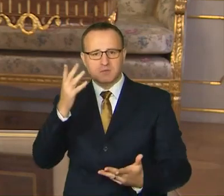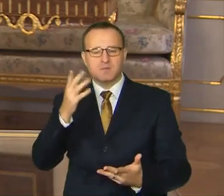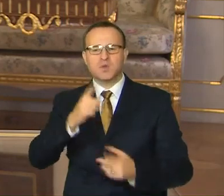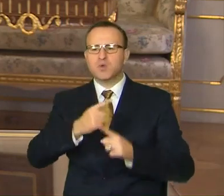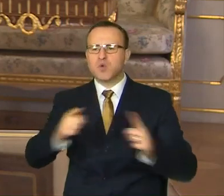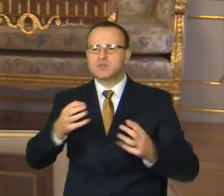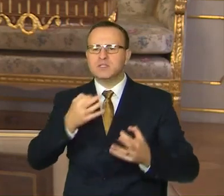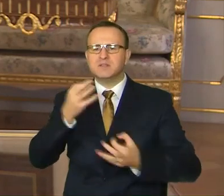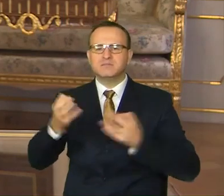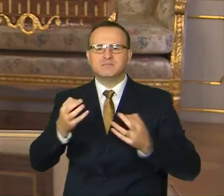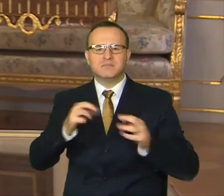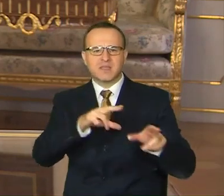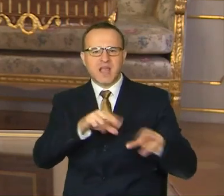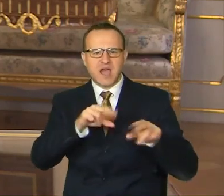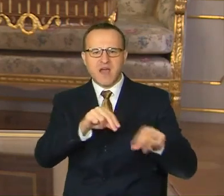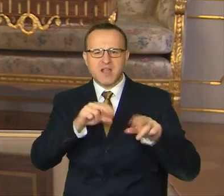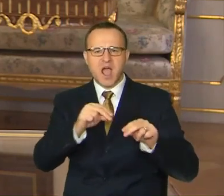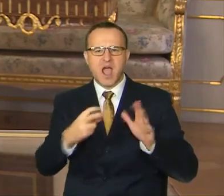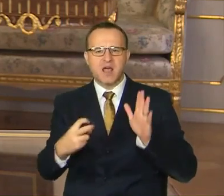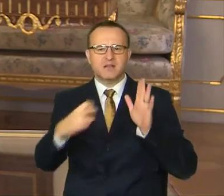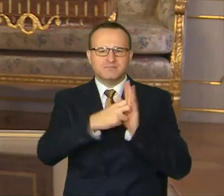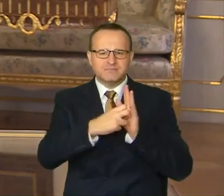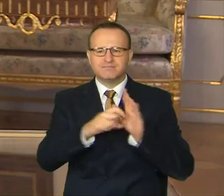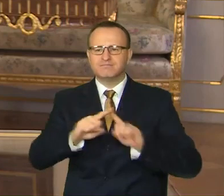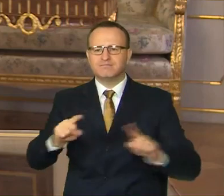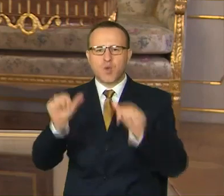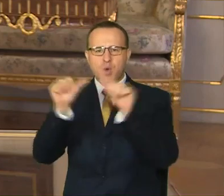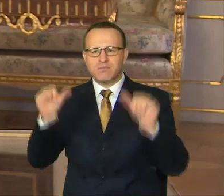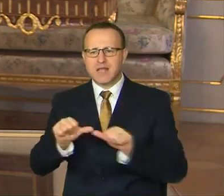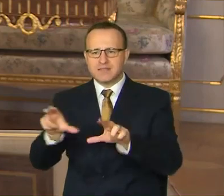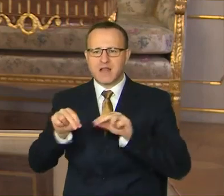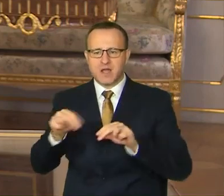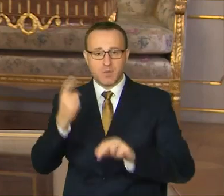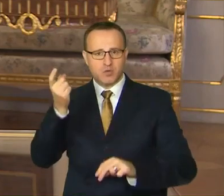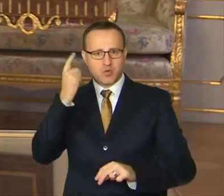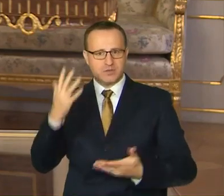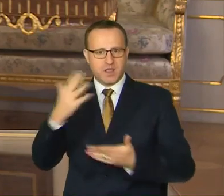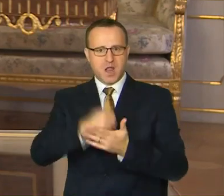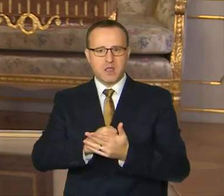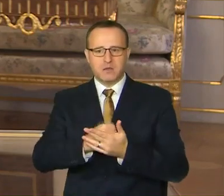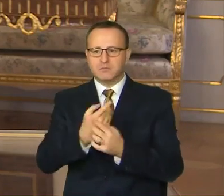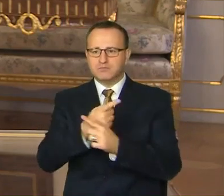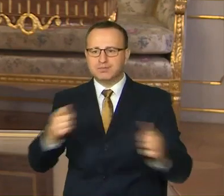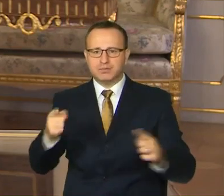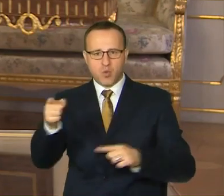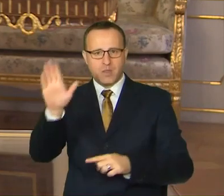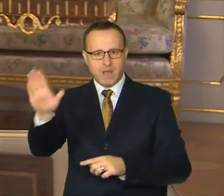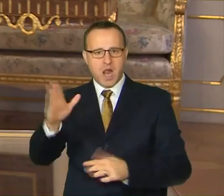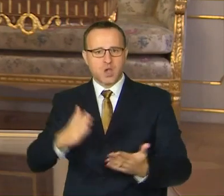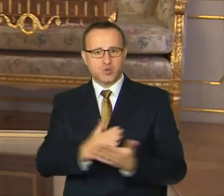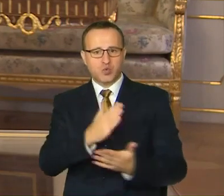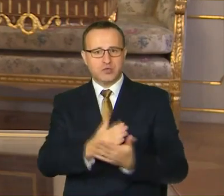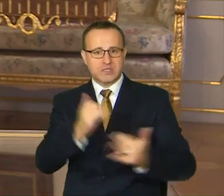zverejňovaných zvukových aj obrazových záznamov sme sa dozvedeli, že mnohí z tých, ktorí mali slúžiť spravodlivosti